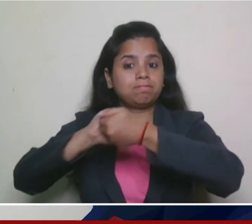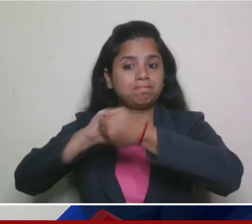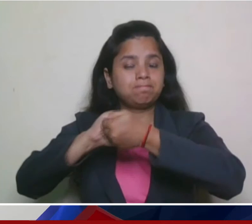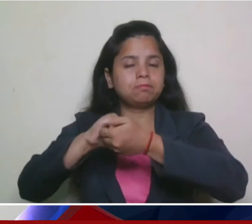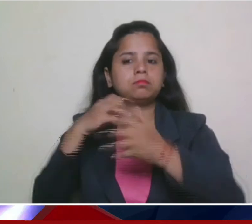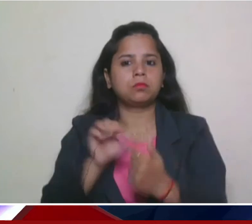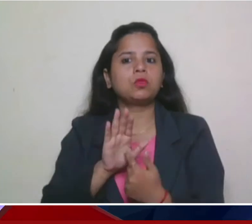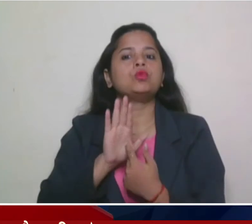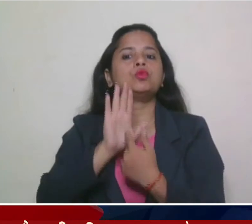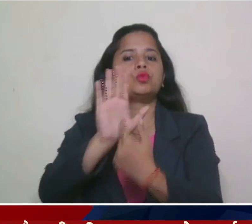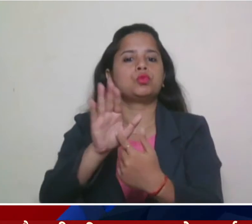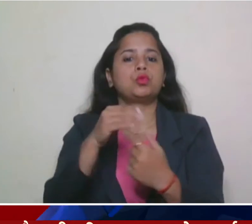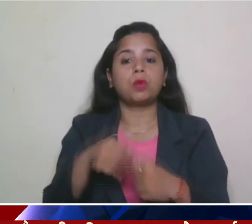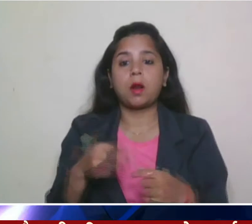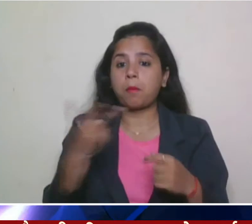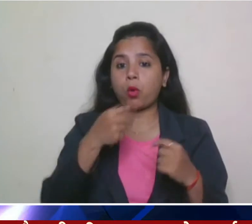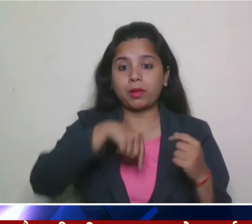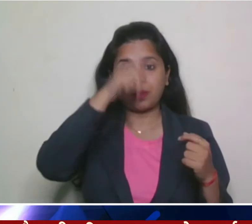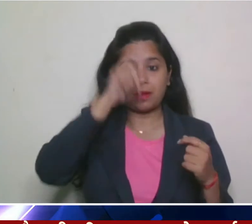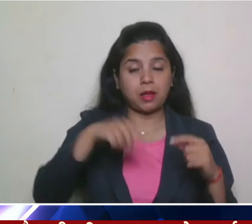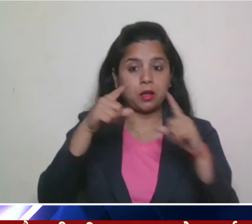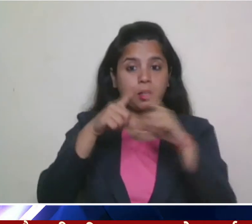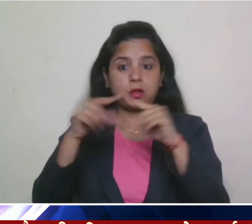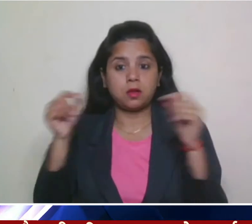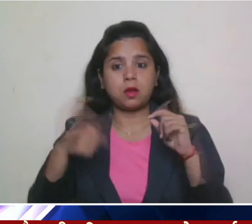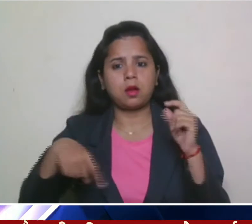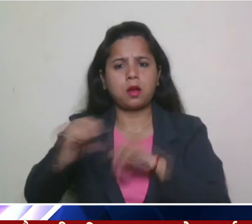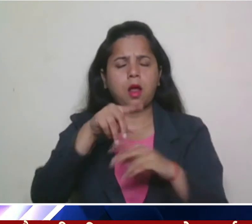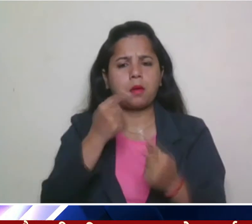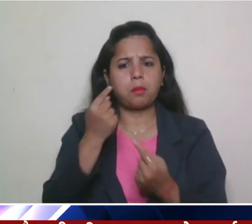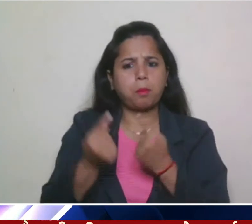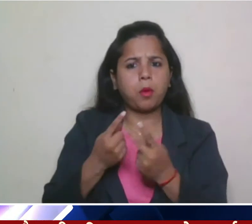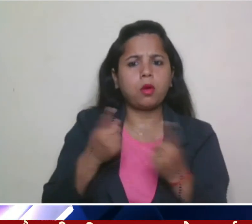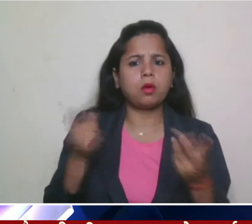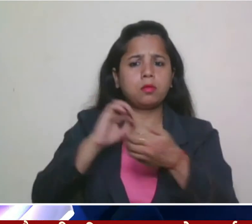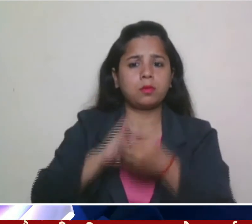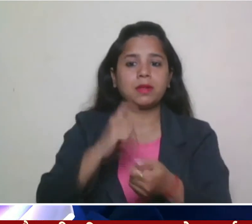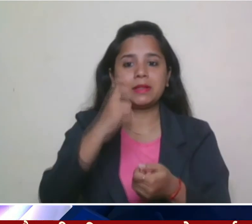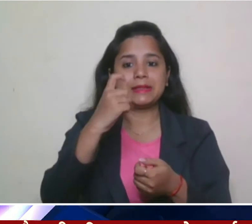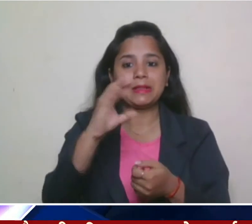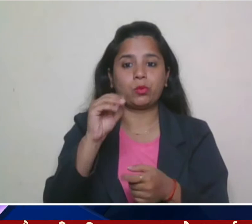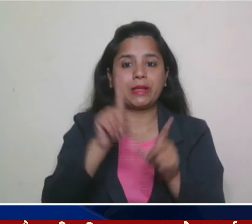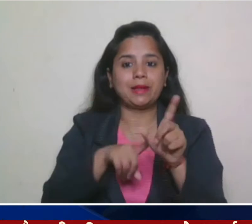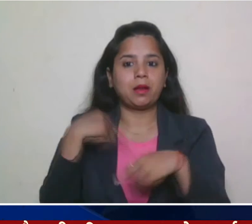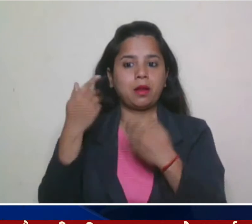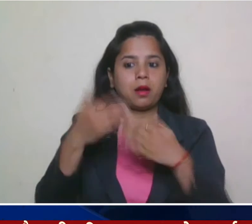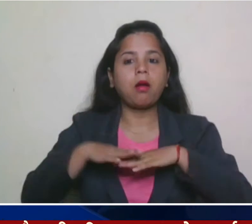इस साल दोनों देशों के बीच राच्णाइक संबंधों के सतर साल पूरे हुए